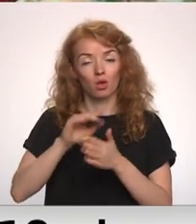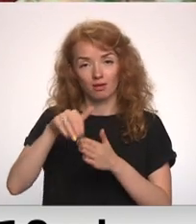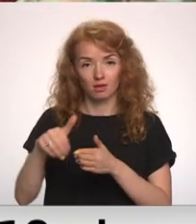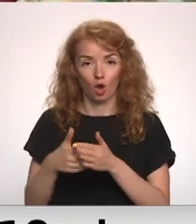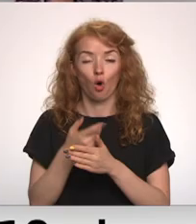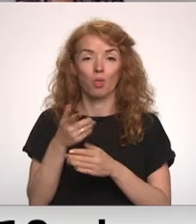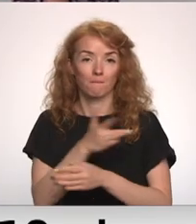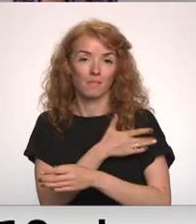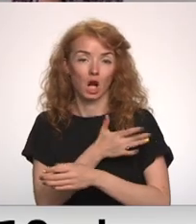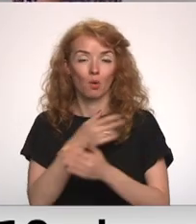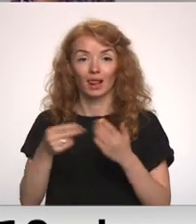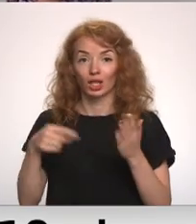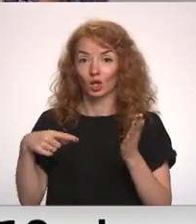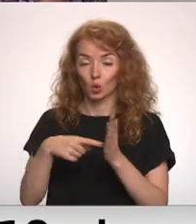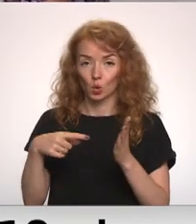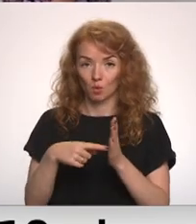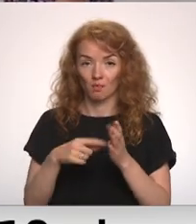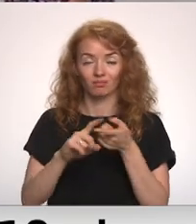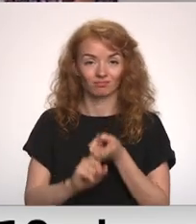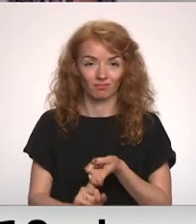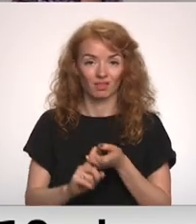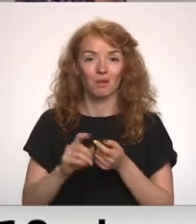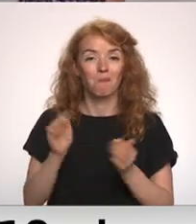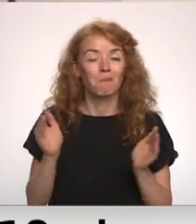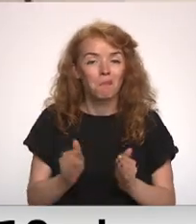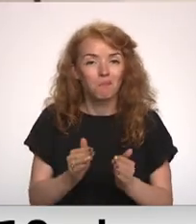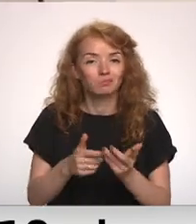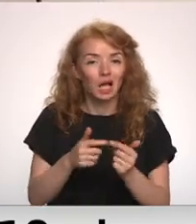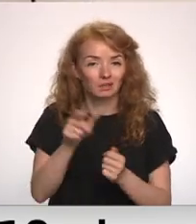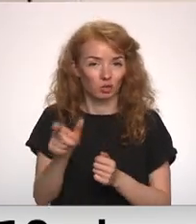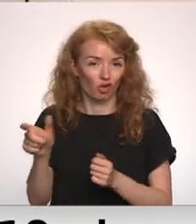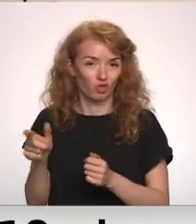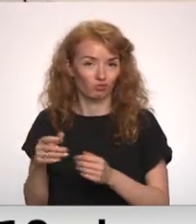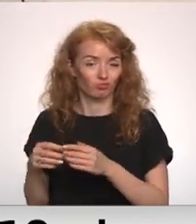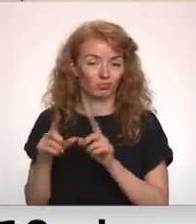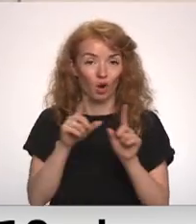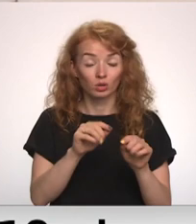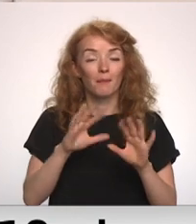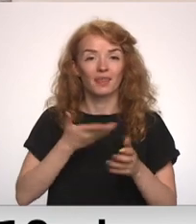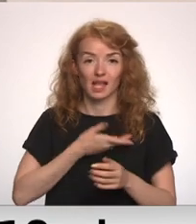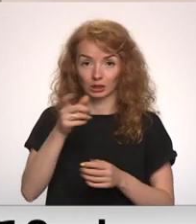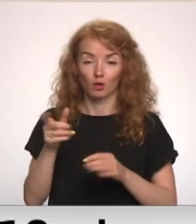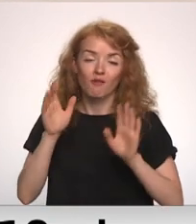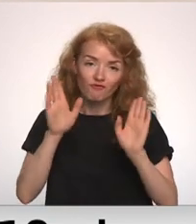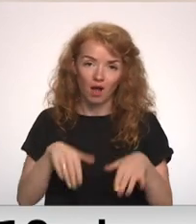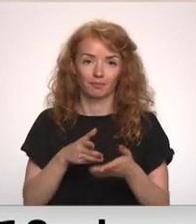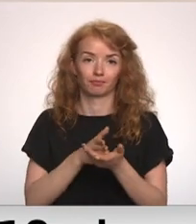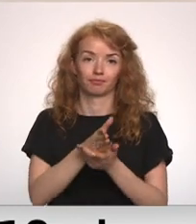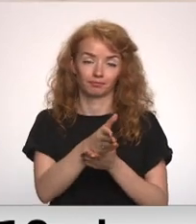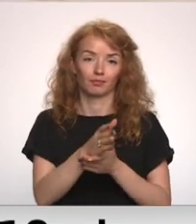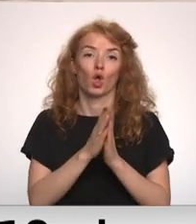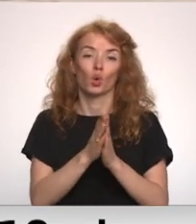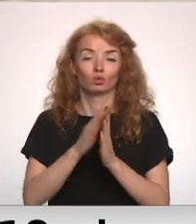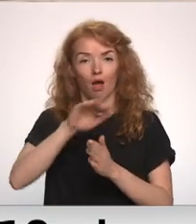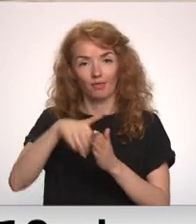transporta pakalpojumu līgumā saistībā ar mazo pasažieru skaitu. Tomēr iedzīvotājiem ir iespēja vērsties direkcijā ar lūgumu